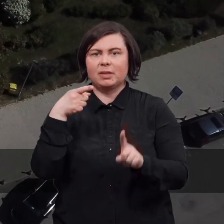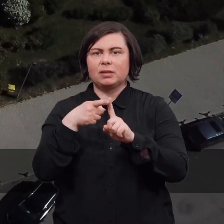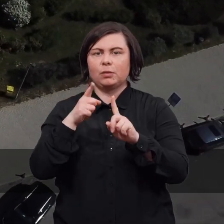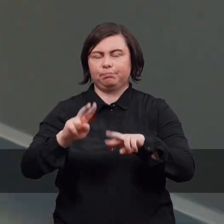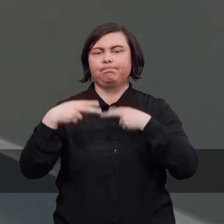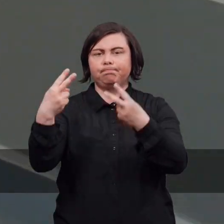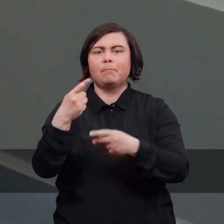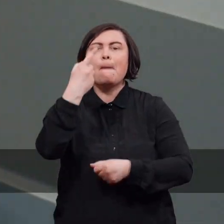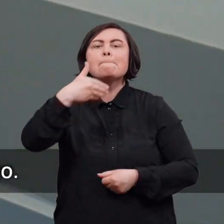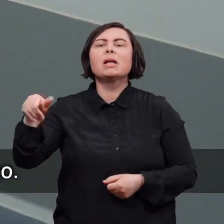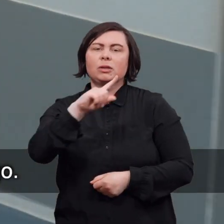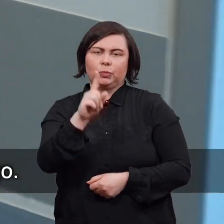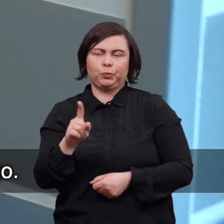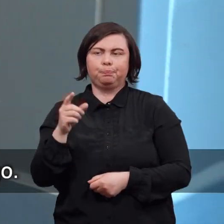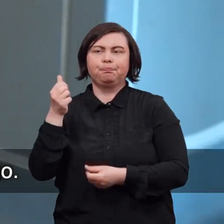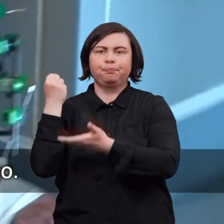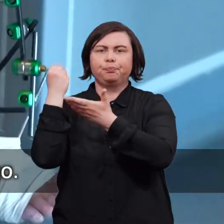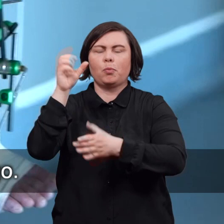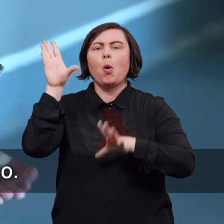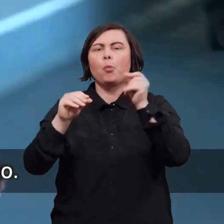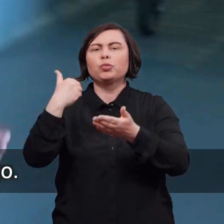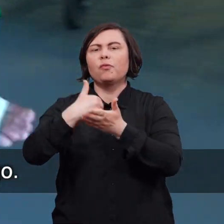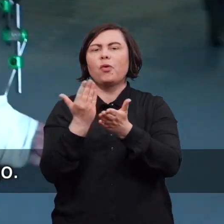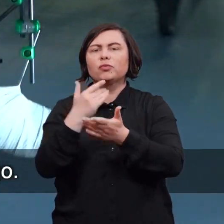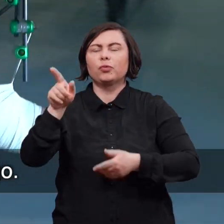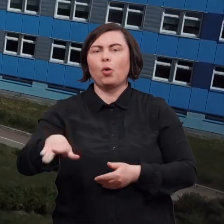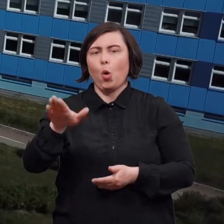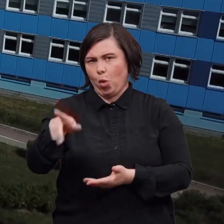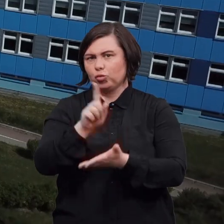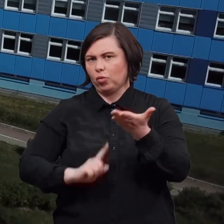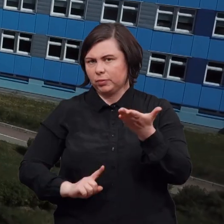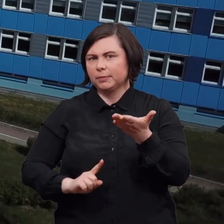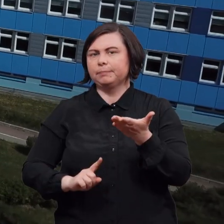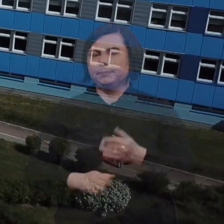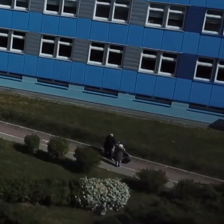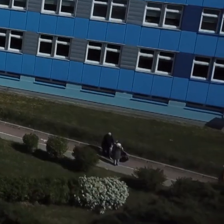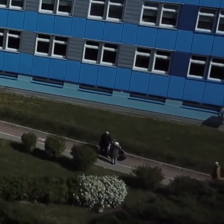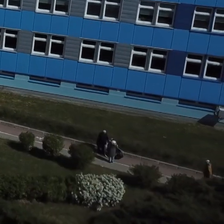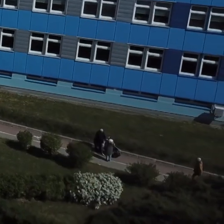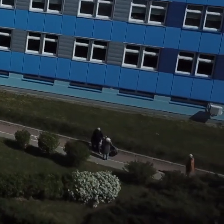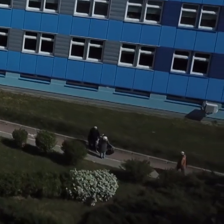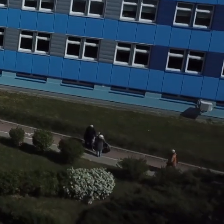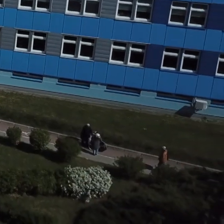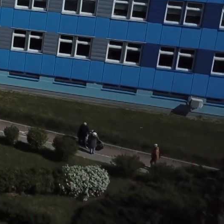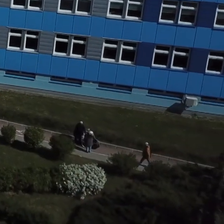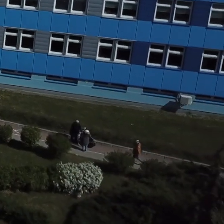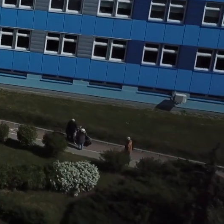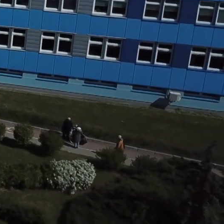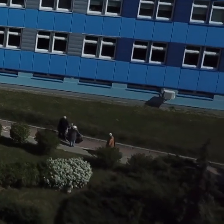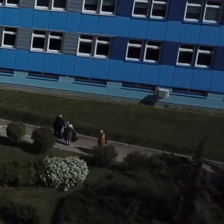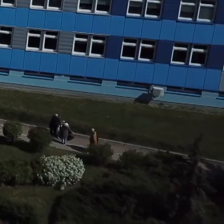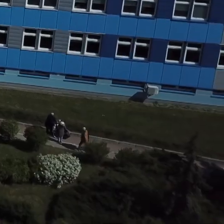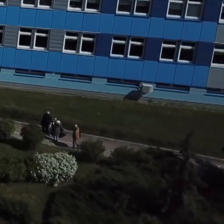przeznaczono milion złotych ze środków budżetu województwa dolnośląskiego. Pojawia się ujęcie z lotu ptaka Wojewódzkiego Szpitala